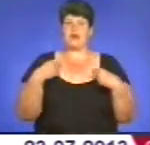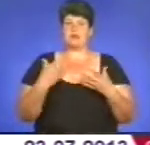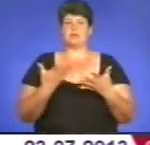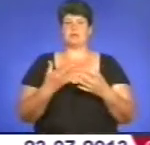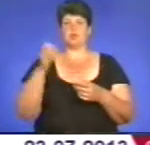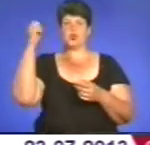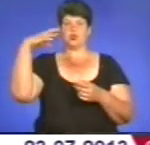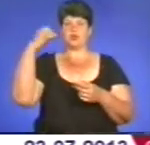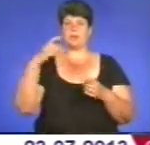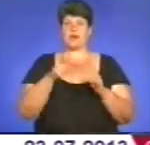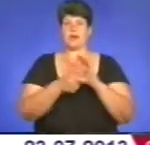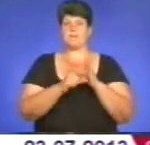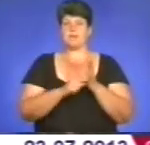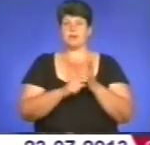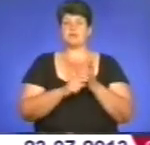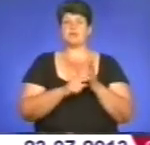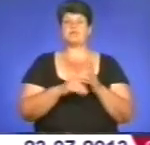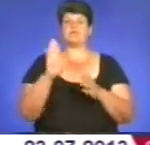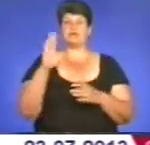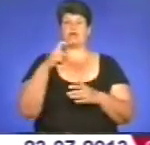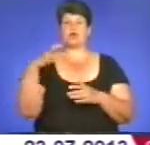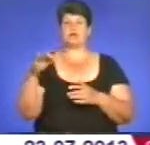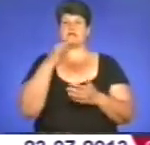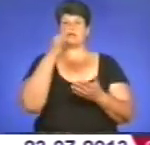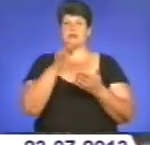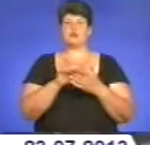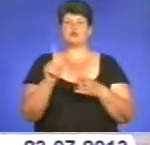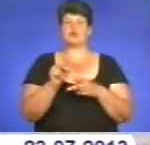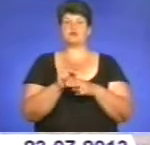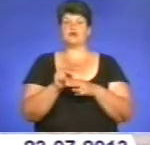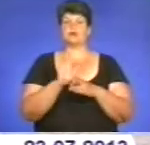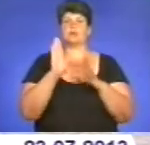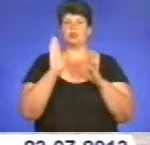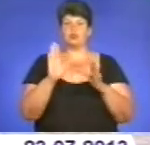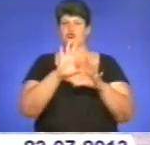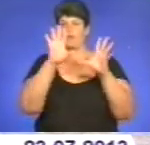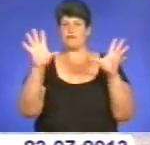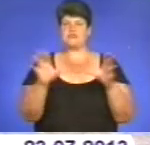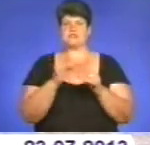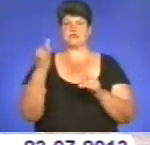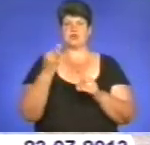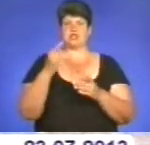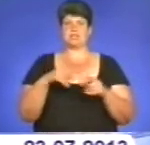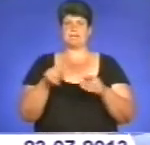Голова облдержадміністрації Валентин Хоптян зауважив, що реставруватимуть усі історичні міста краю.